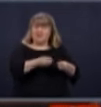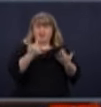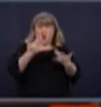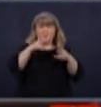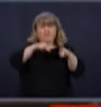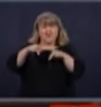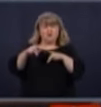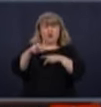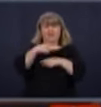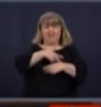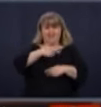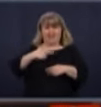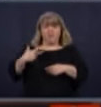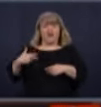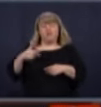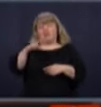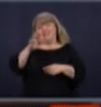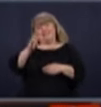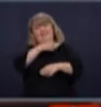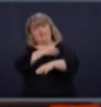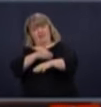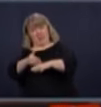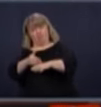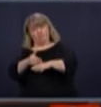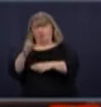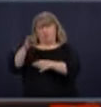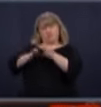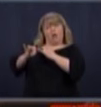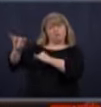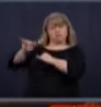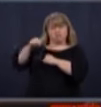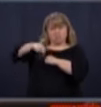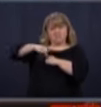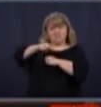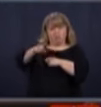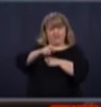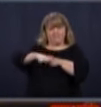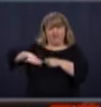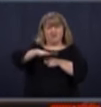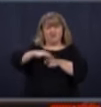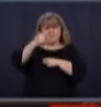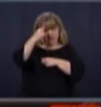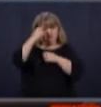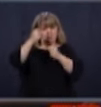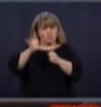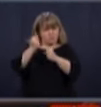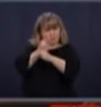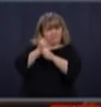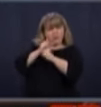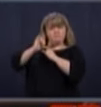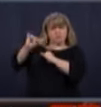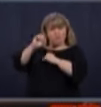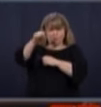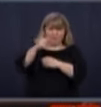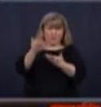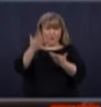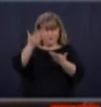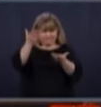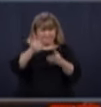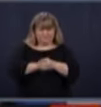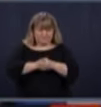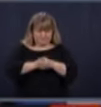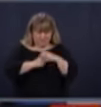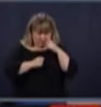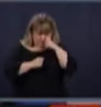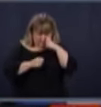ressemble un peu au Québec, là. Est-ce que c'est quelque chose qui est envisageable chez nous? Est-ce que c'est quelque chose à laquelle vous songez? Écoutez, à ce stade